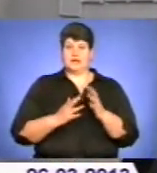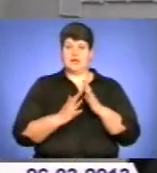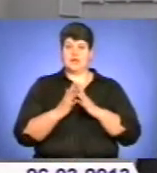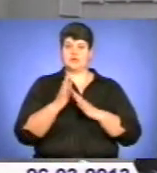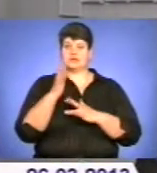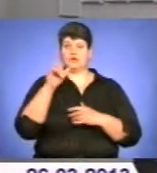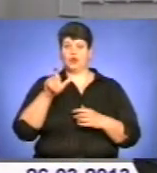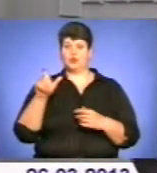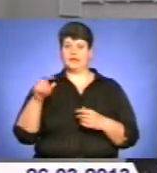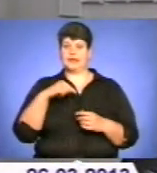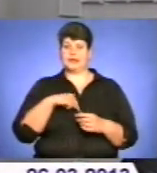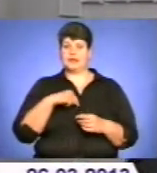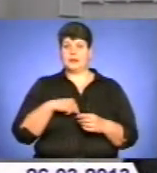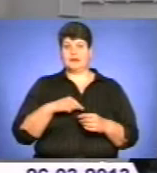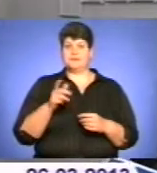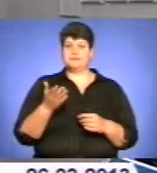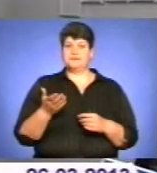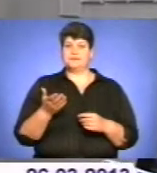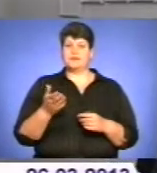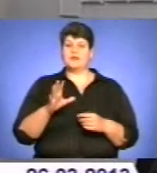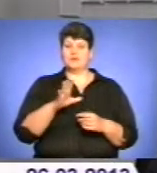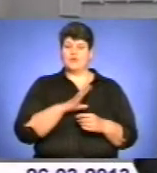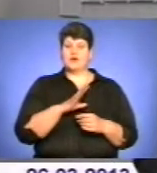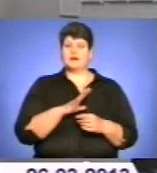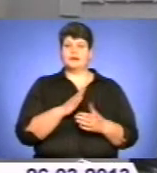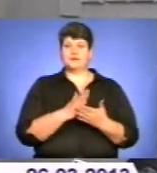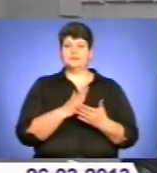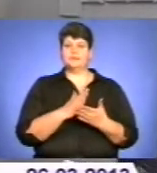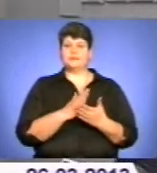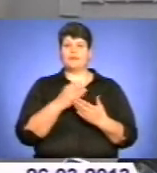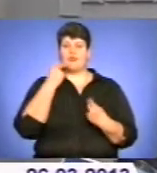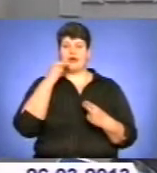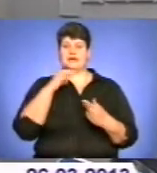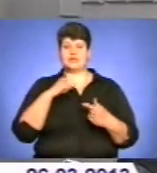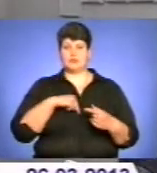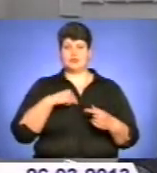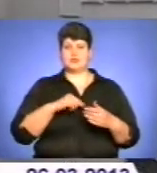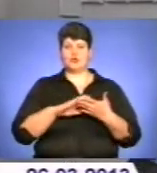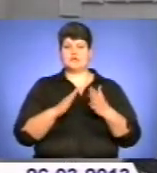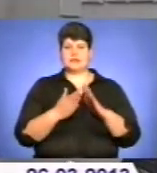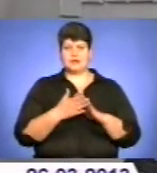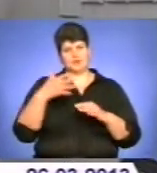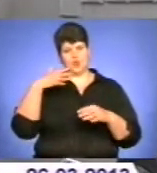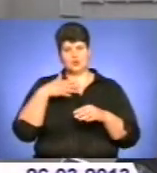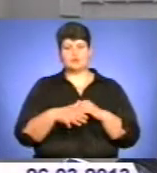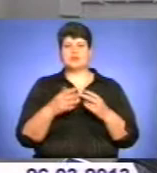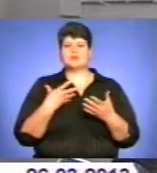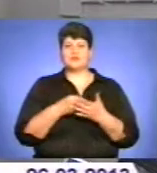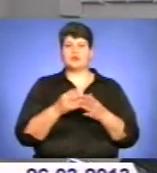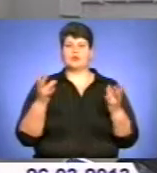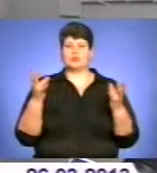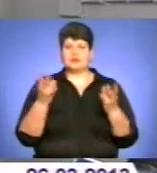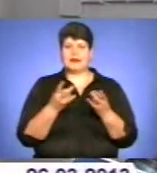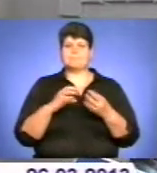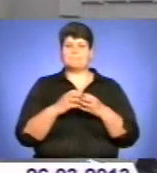людини, дорослого, підлітка. Відбувається покращення емоційного стану, усвідомлення якихось своїх потреб, проблем і